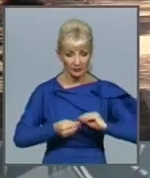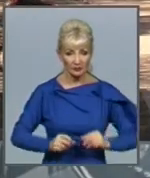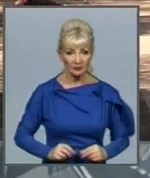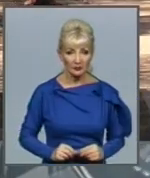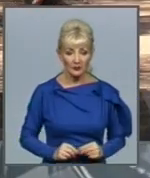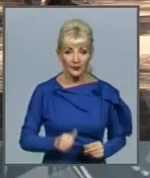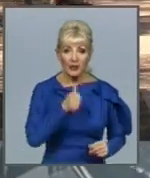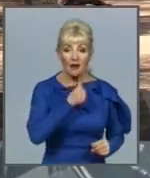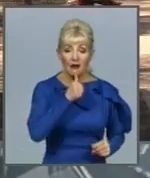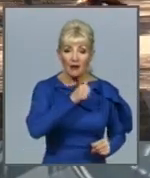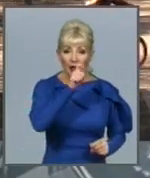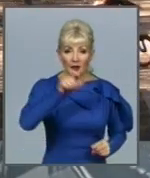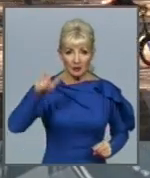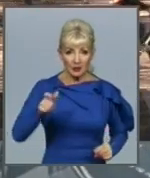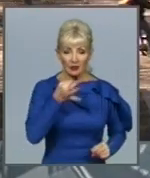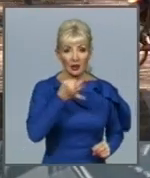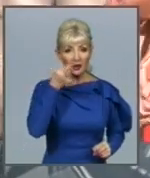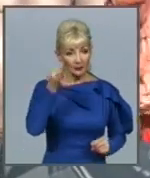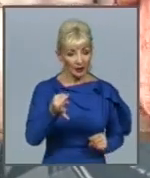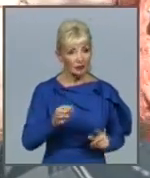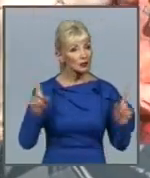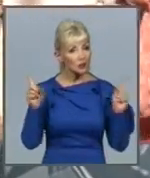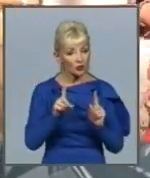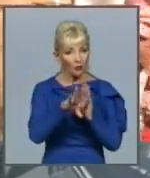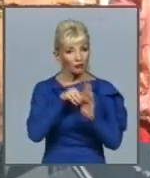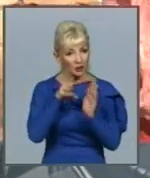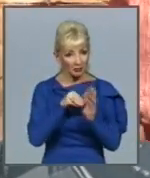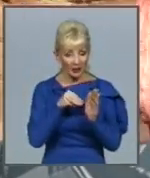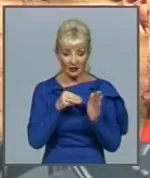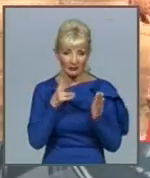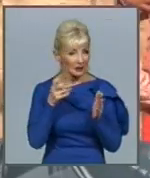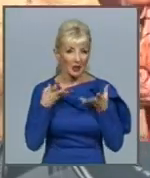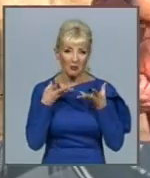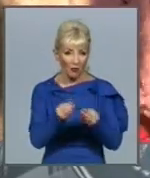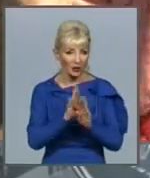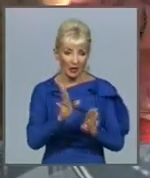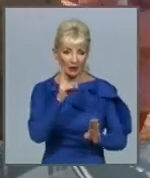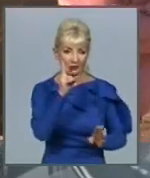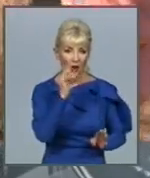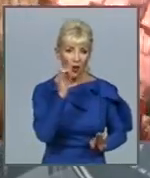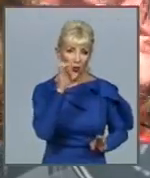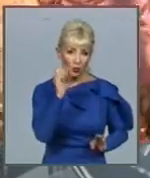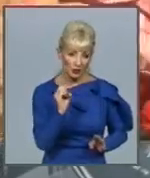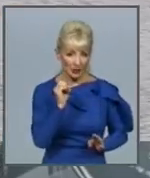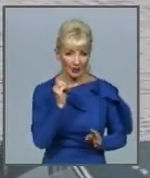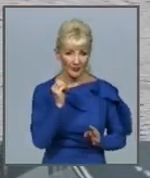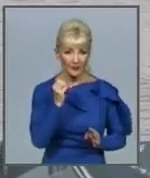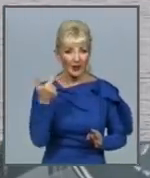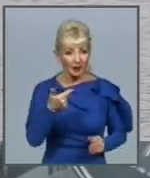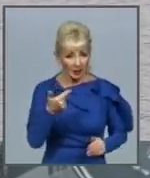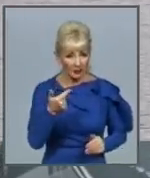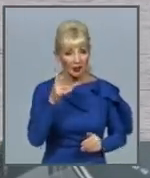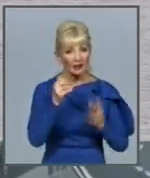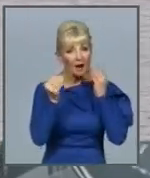Експерти говорять, що вибори навряд чи суттєво позначились на курсі національної валюти. На думку аналітиків, на це